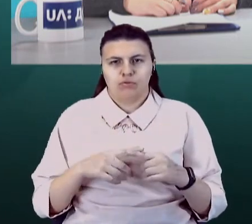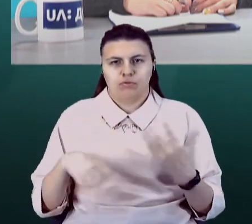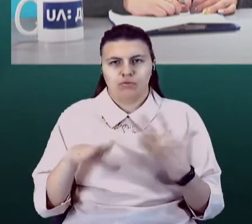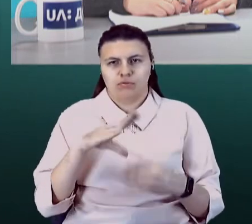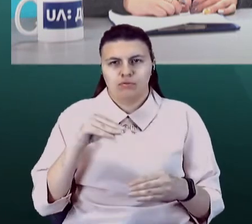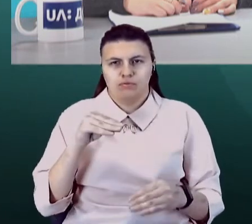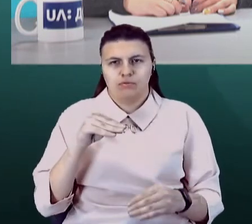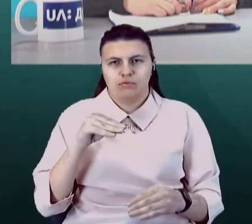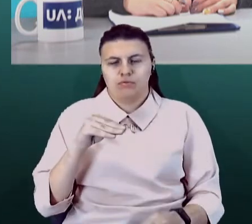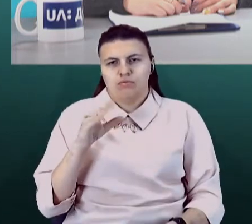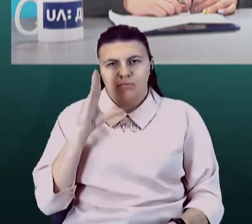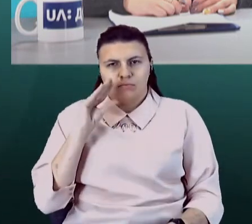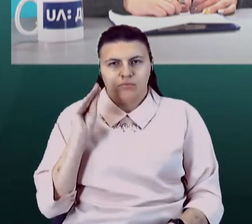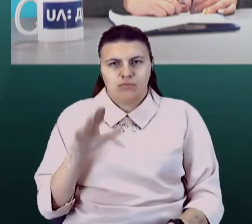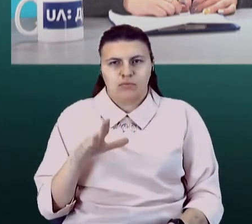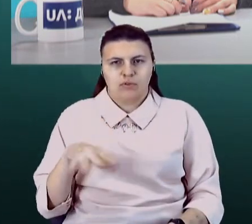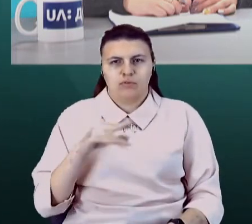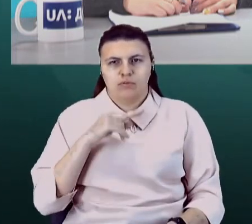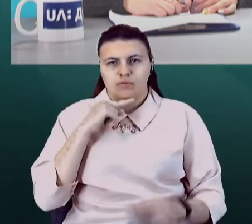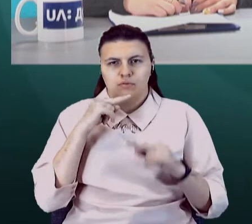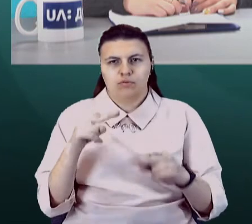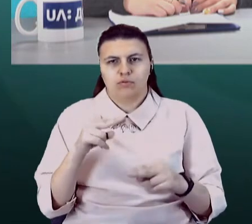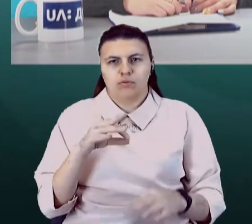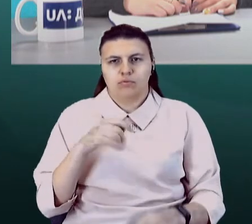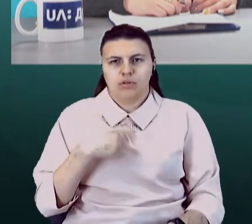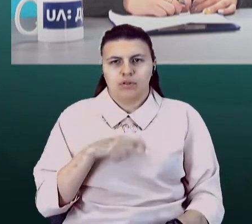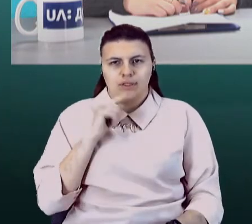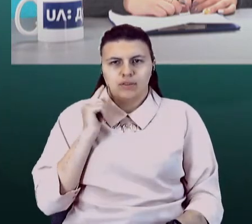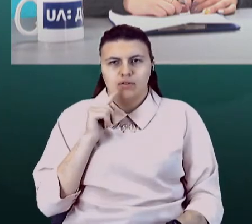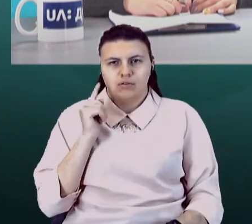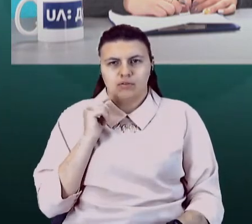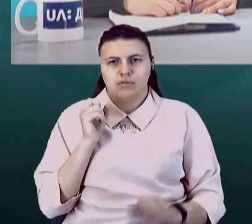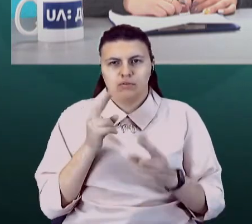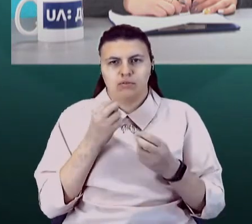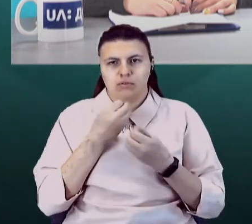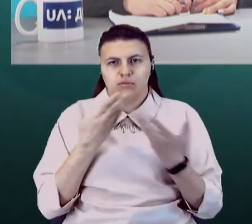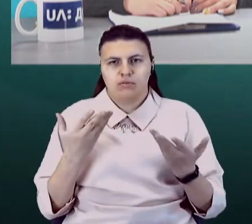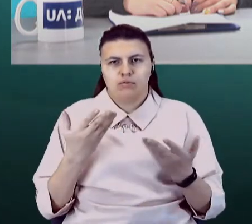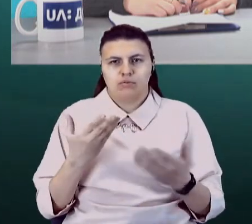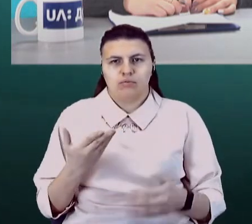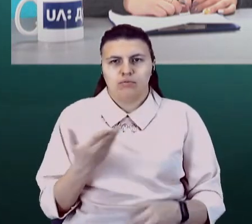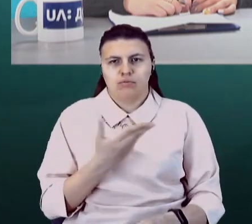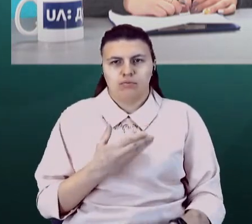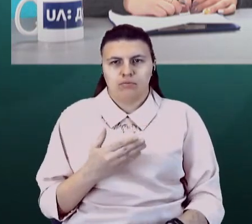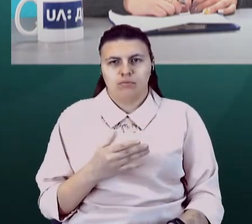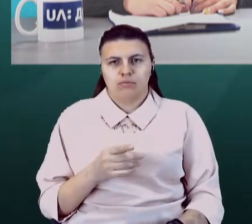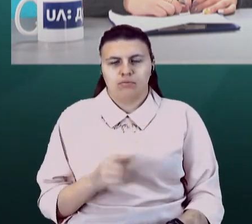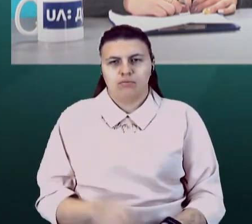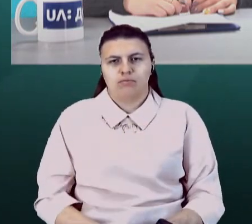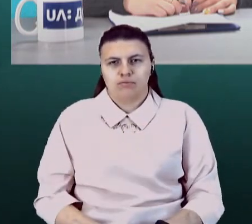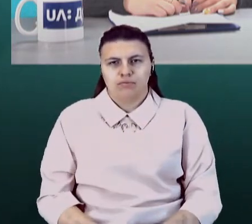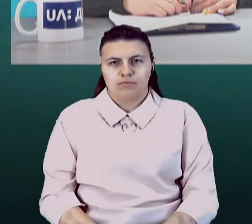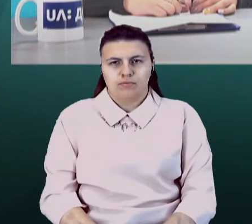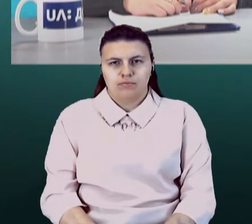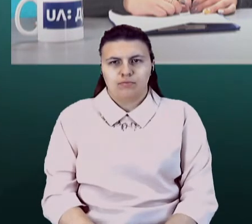адміністрації президента Ленського, як добре ми просуваємось шляхом регулювання